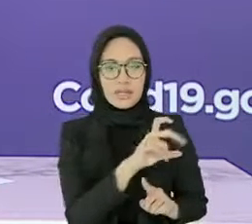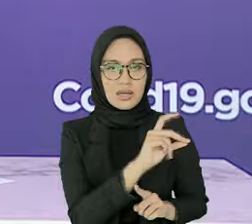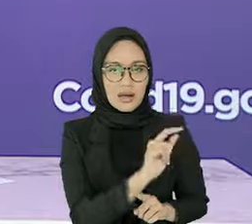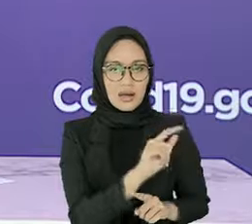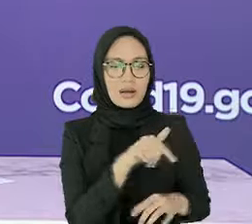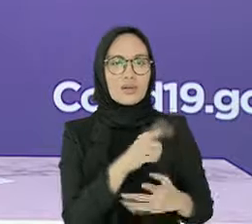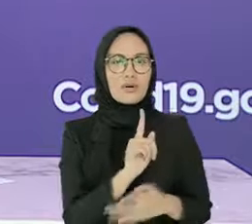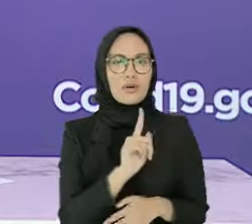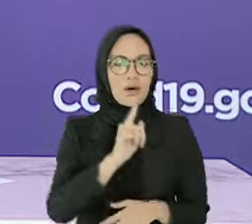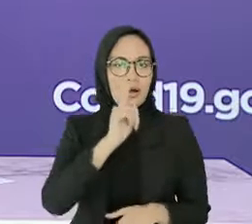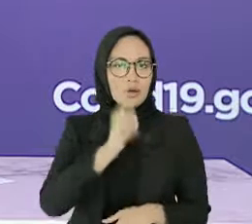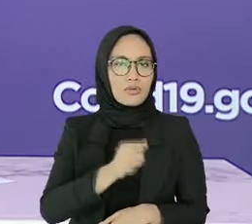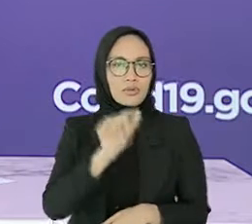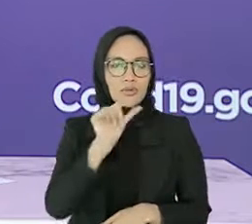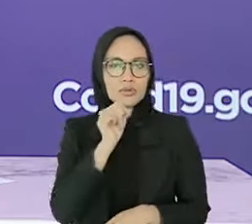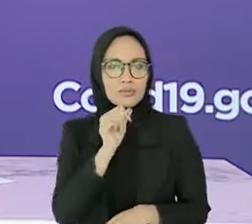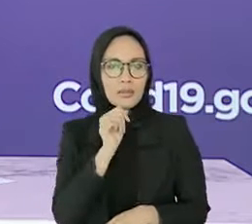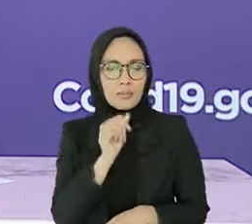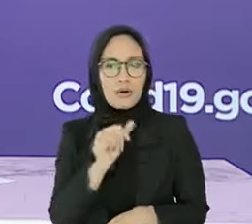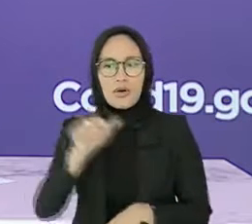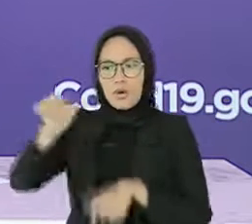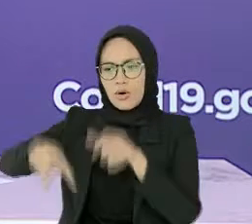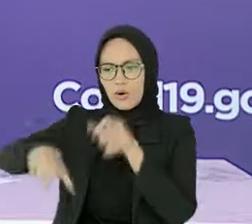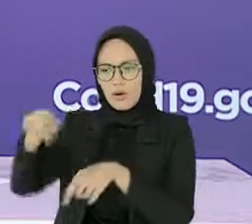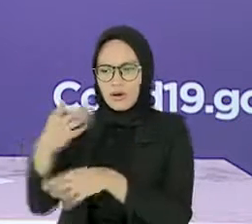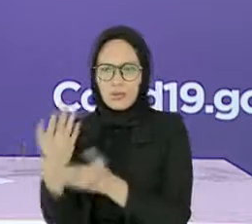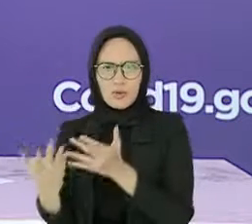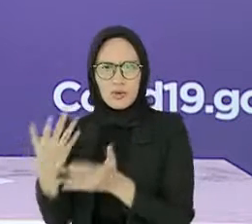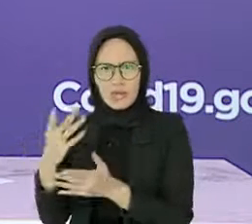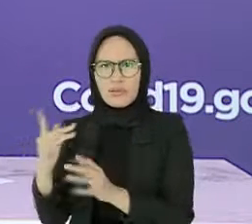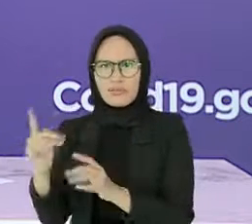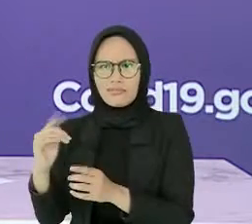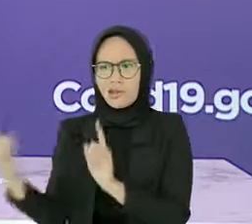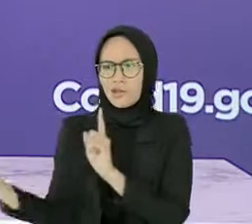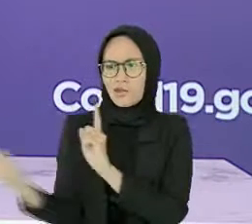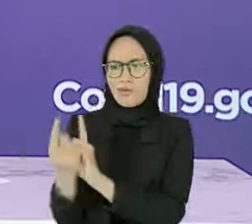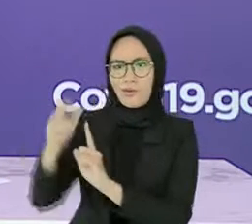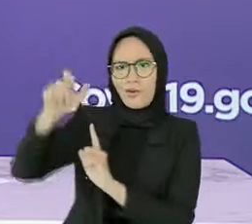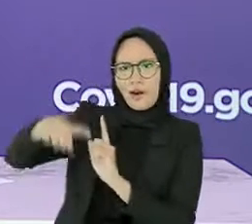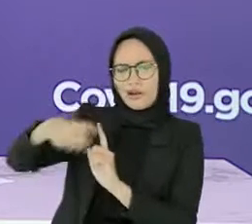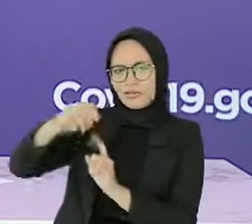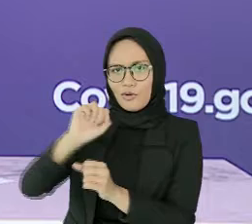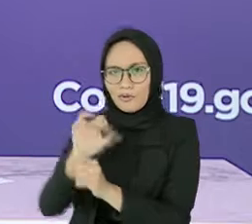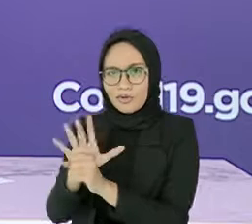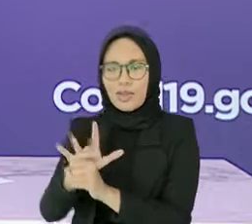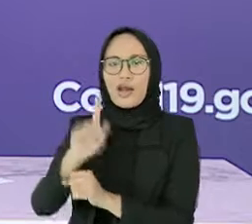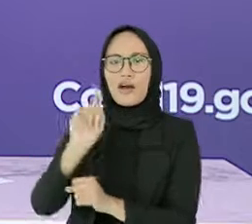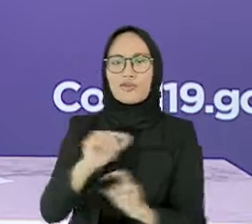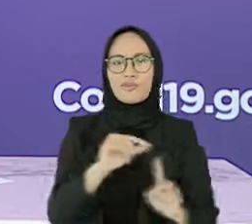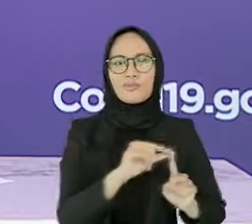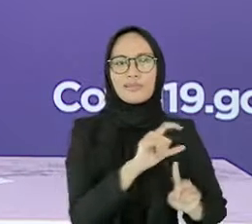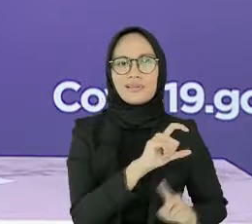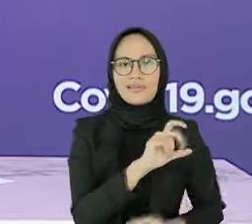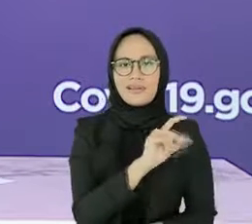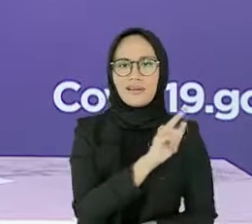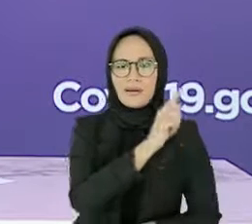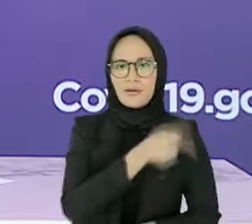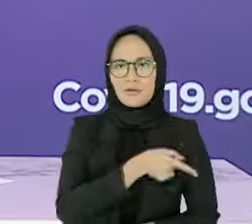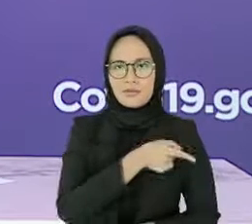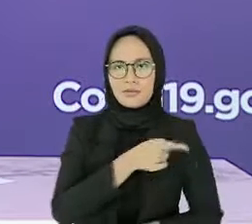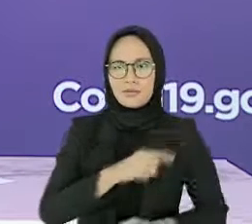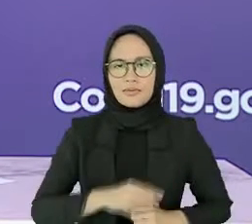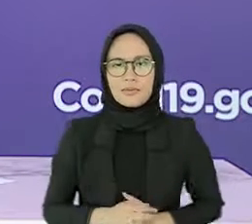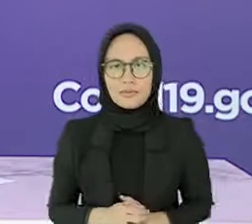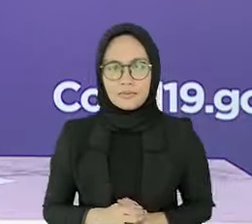Untuk itu, dimohon kepada masyarakat untuk segera melakukan pemeriksaan PCR atau TCM atau tes deteksi